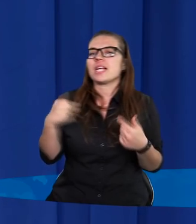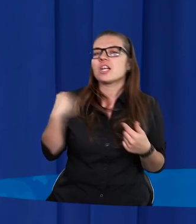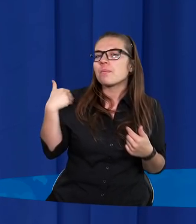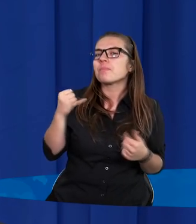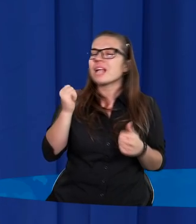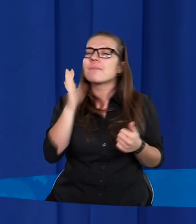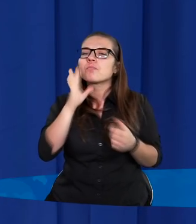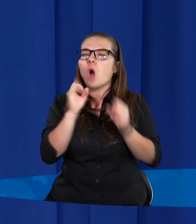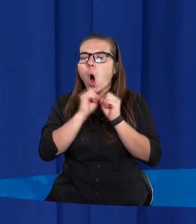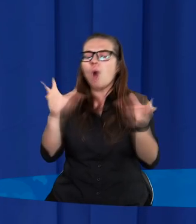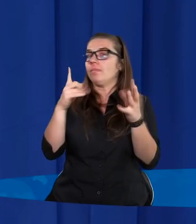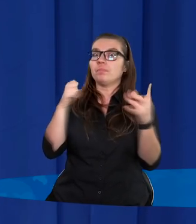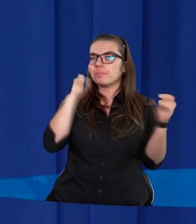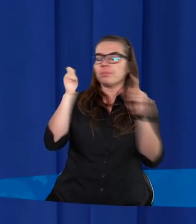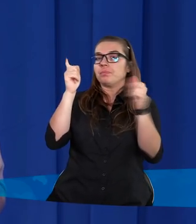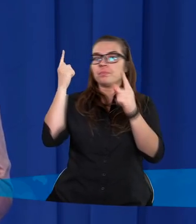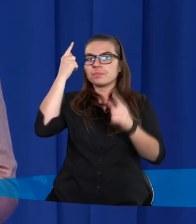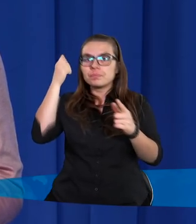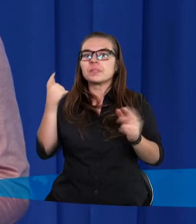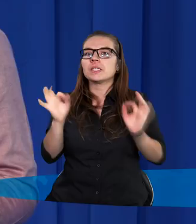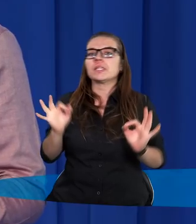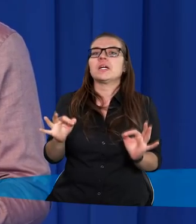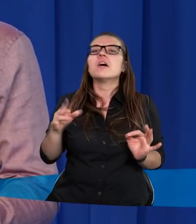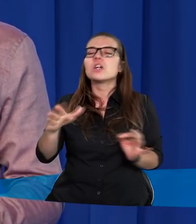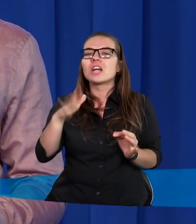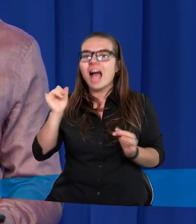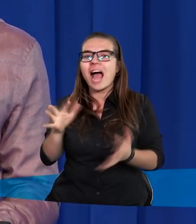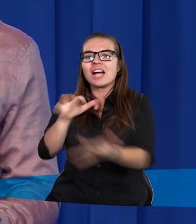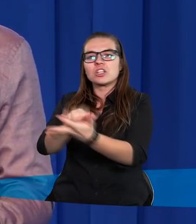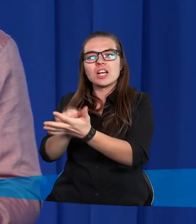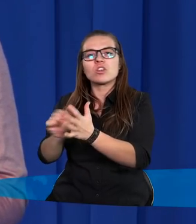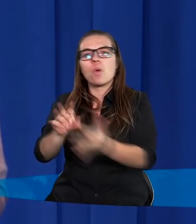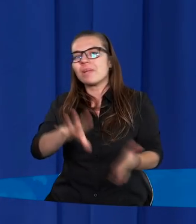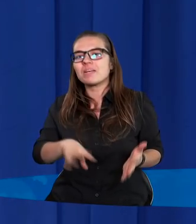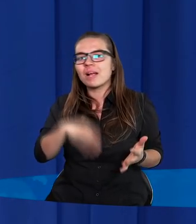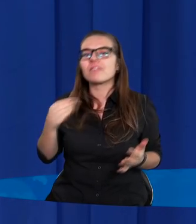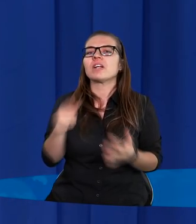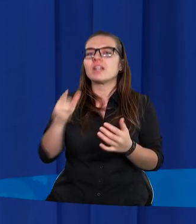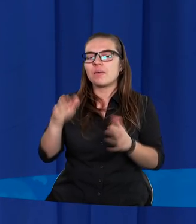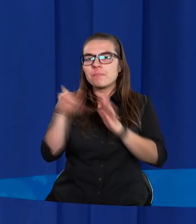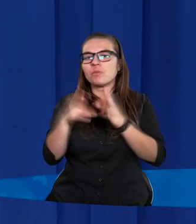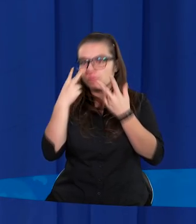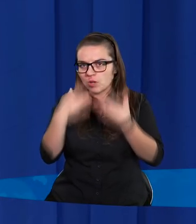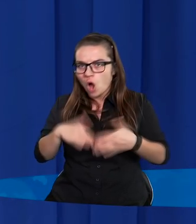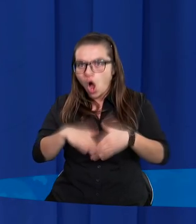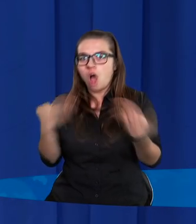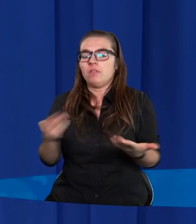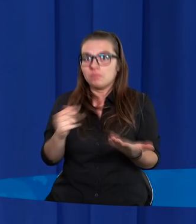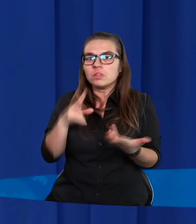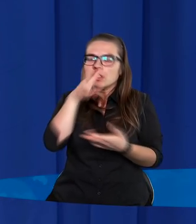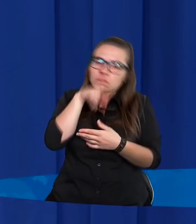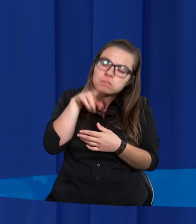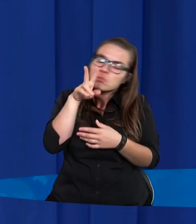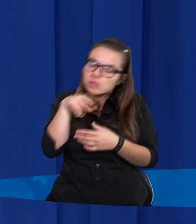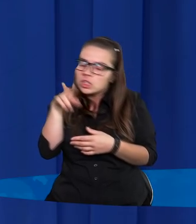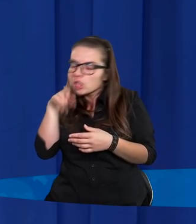oświeceniem. Bo tak to jest w życiu człowieka wierzącego, kiedy sięga do Pisma Świętego, zaczyna je otwierać, zaczyna się przyglądać,